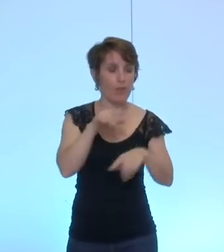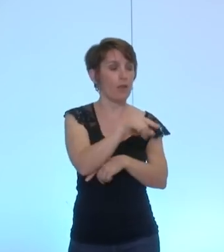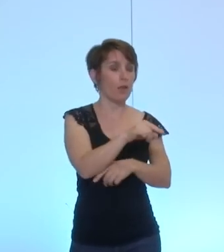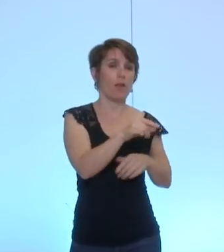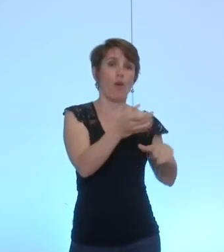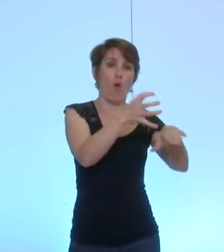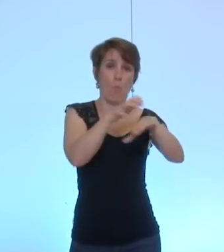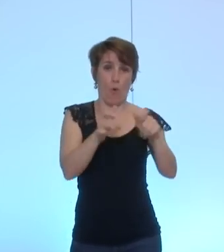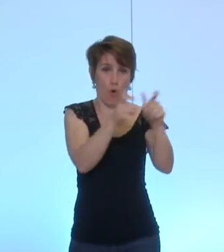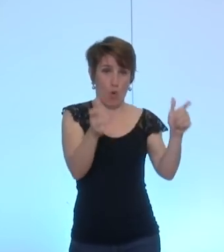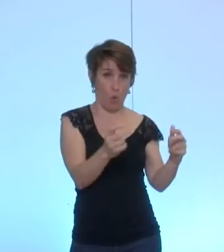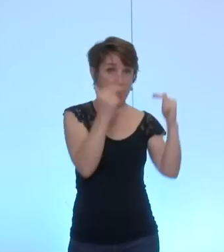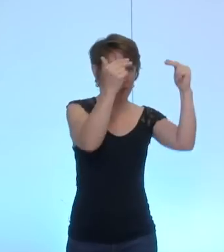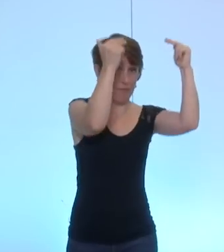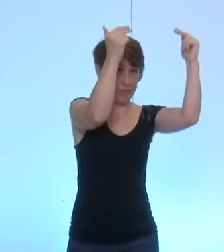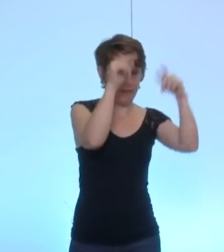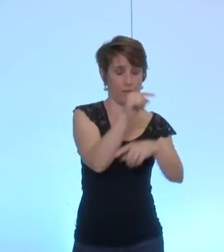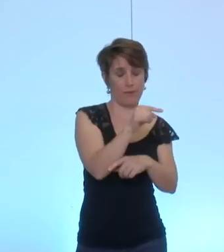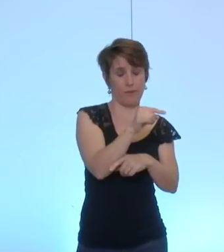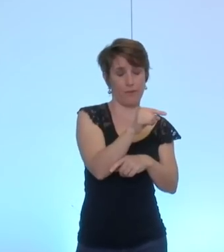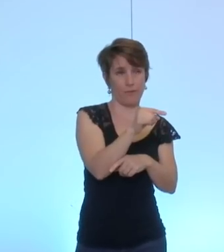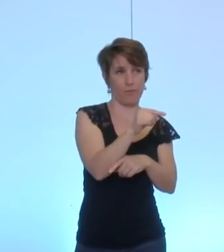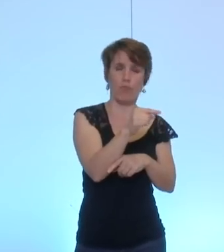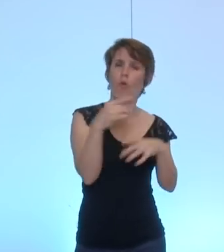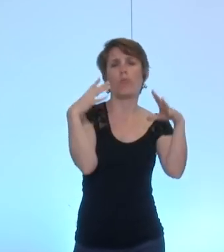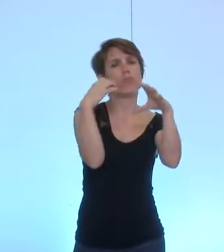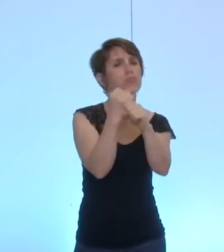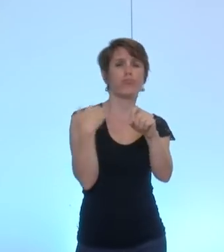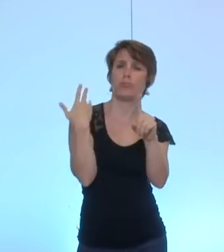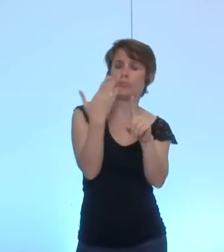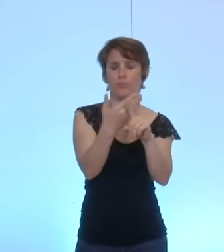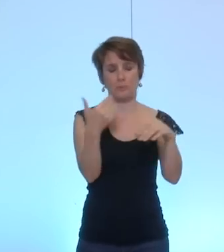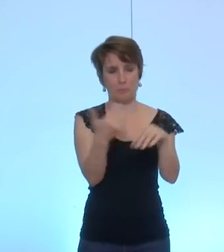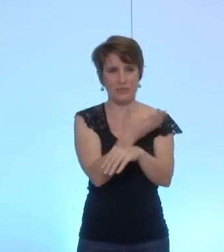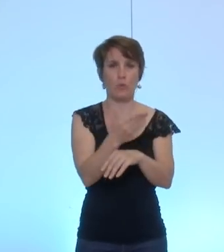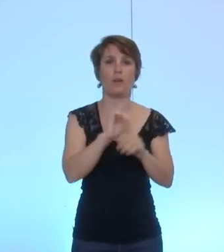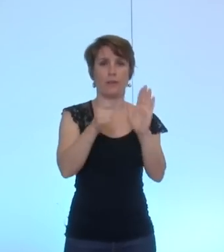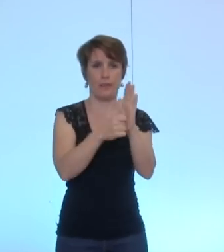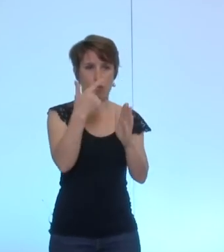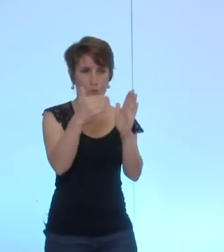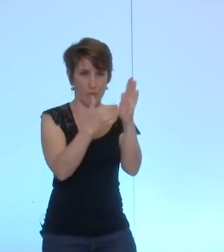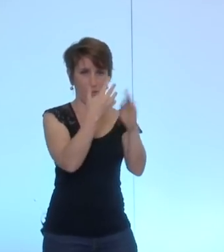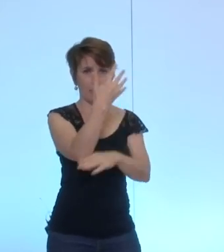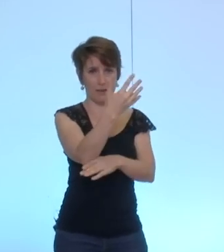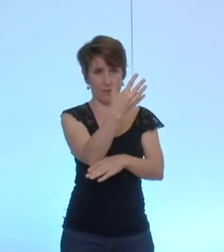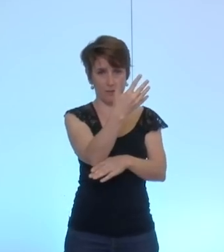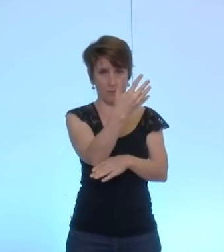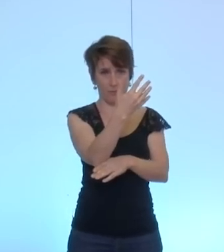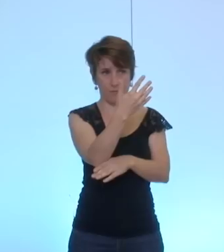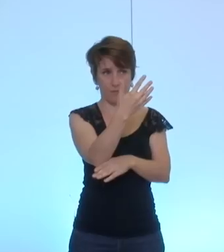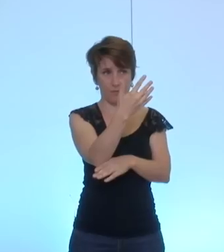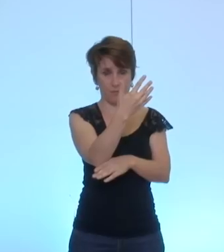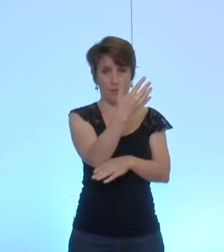rappels pour simplement contextuels. En 2005, l'État, les pôles de compétitivité sont un